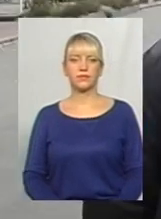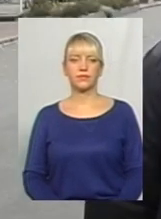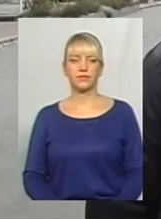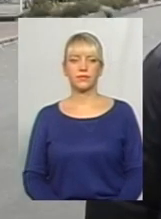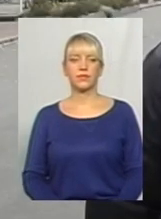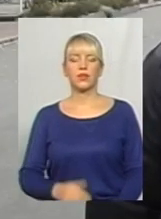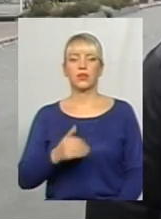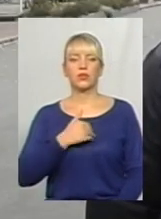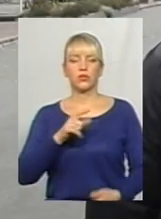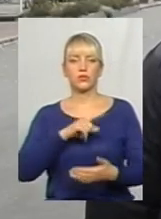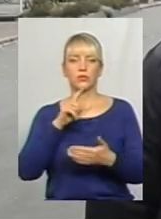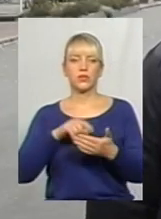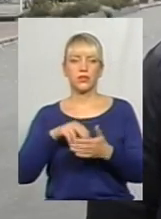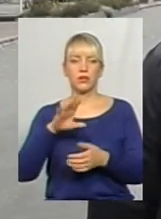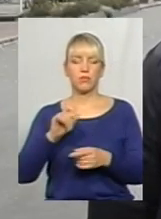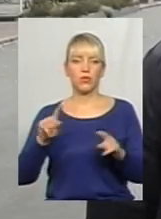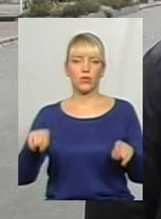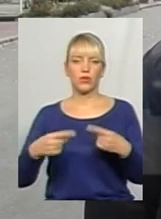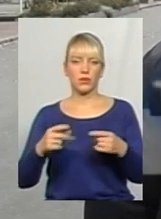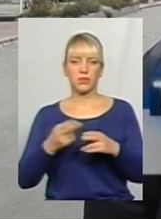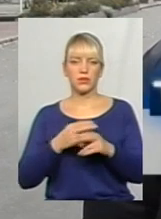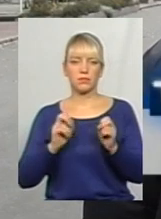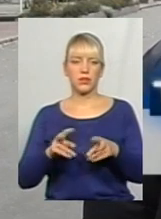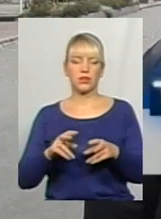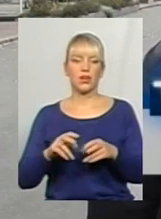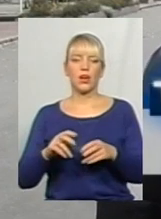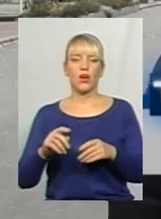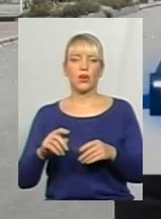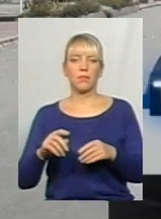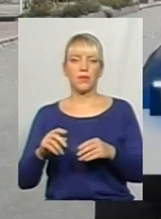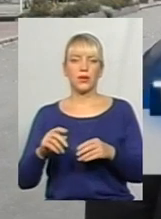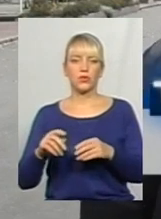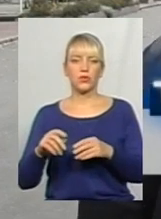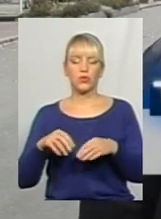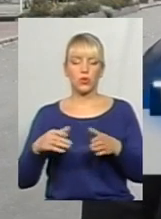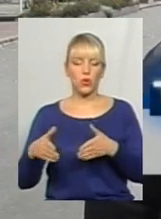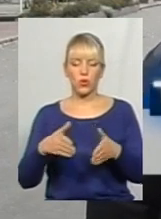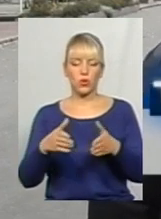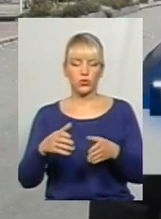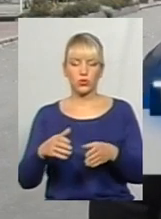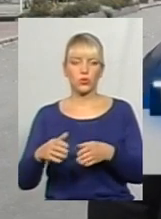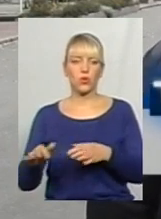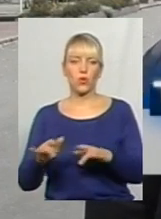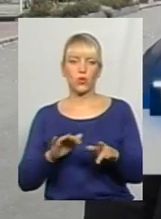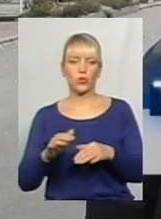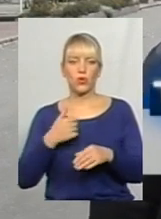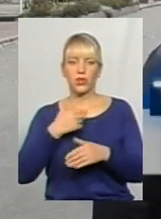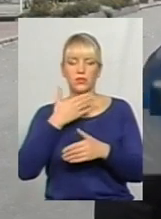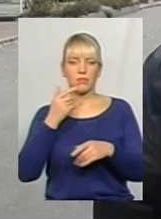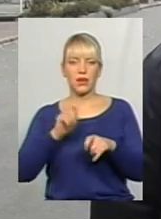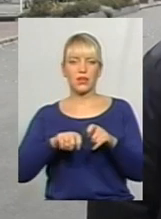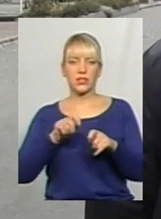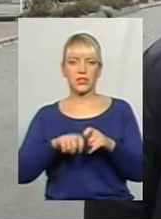Хочу задати питання про організацію безпеки дорожнього руху. У нас в місті ніхто не робить ревізію дорожніх знаків,